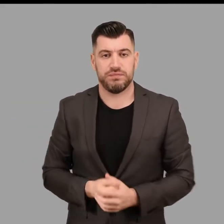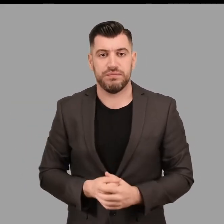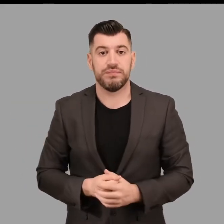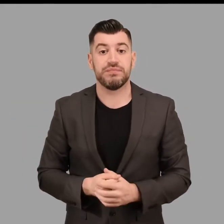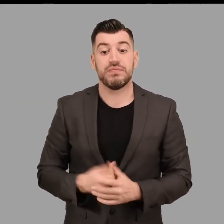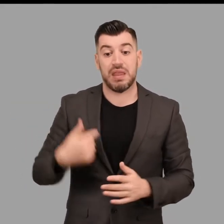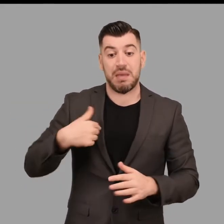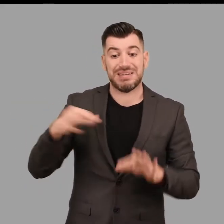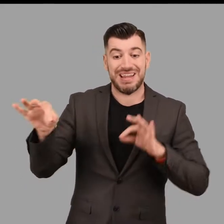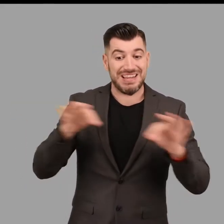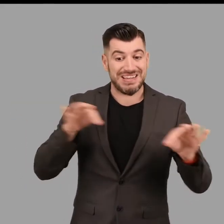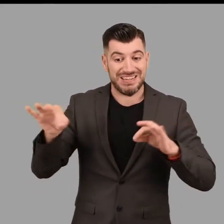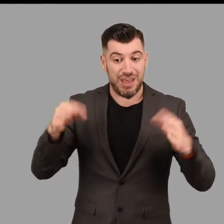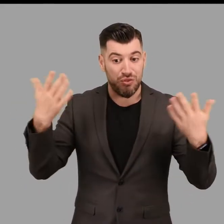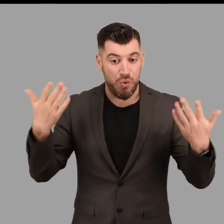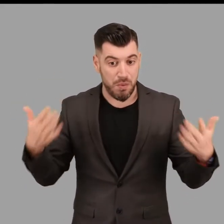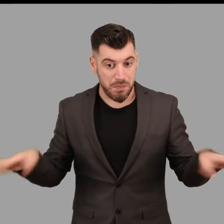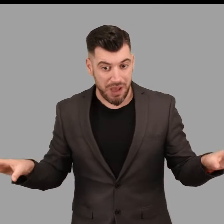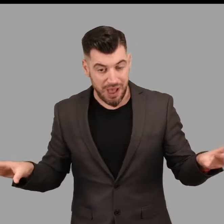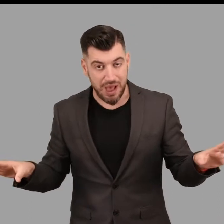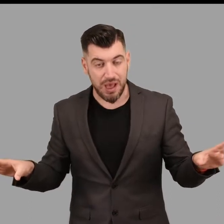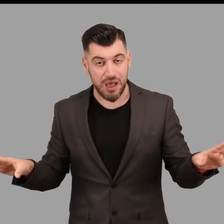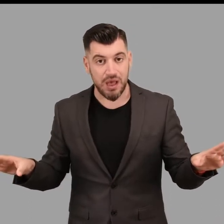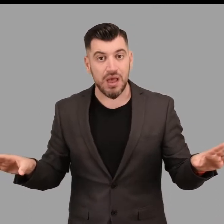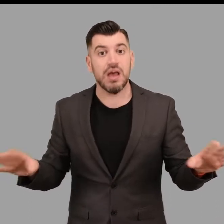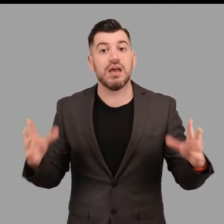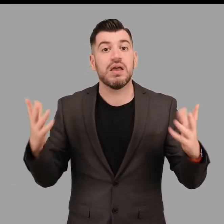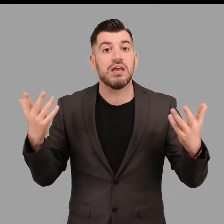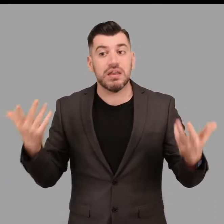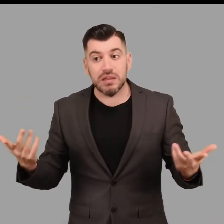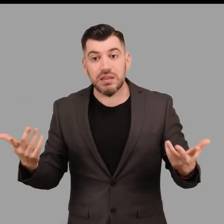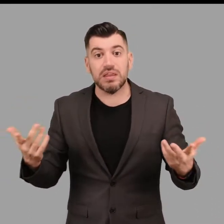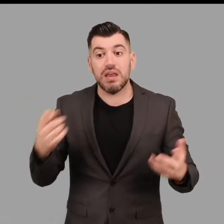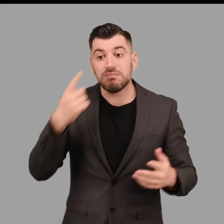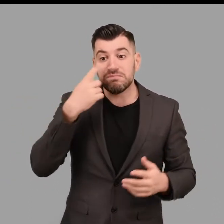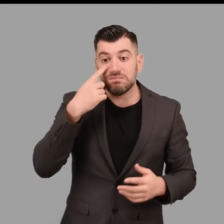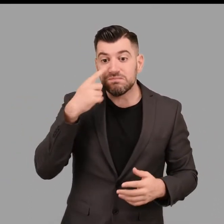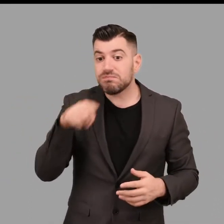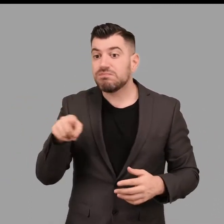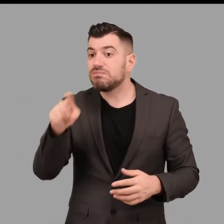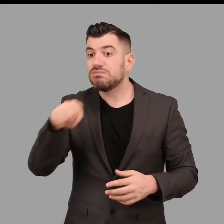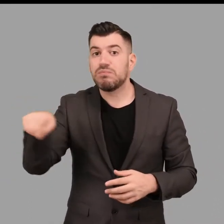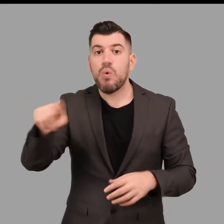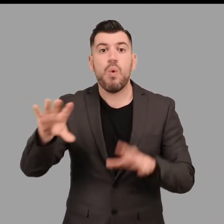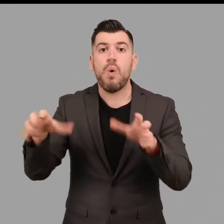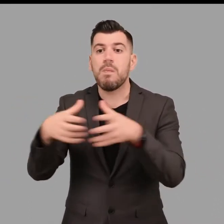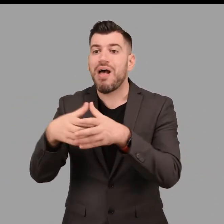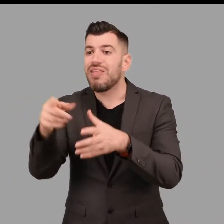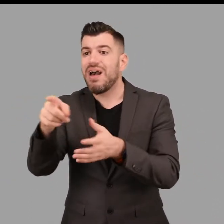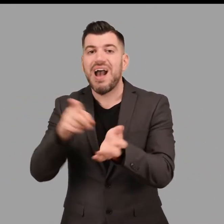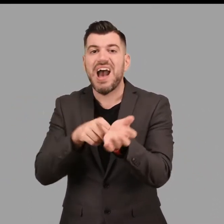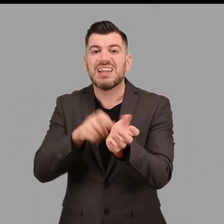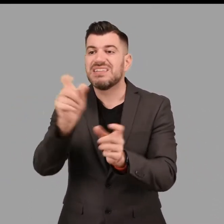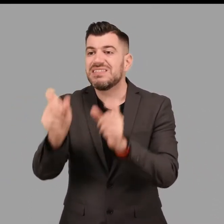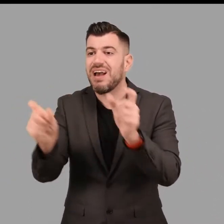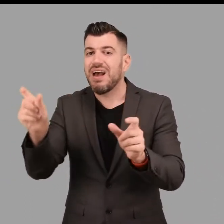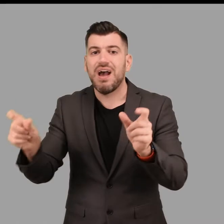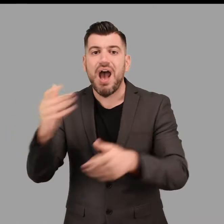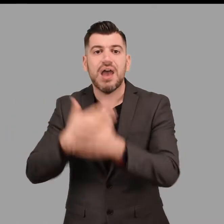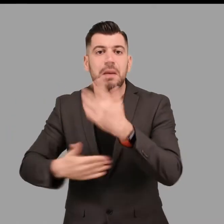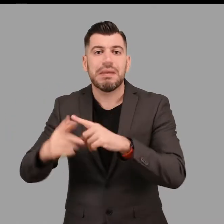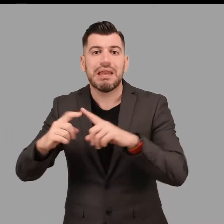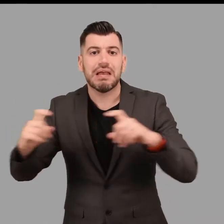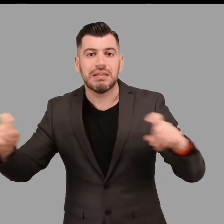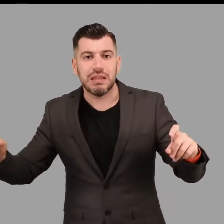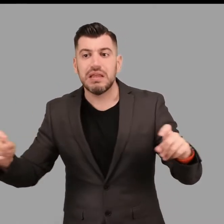από μέρους μας και προκειμένου να αποσαφινιστούν τα ιδιαίτερα χαρακτηριστικά της ομάδας που θα συμμετείχει στην εκπαιδευτική περιήγηση αλλά και τα ενδιαφέροντά